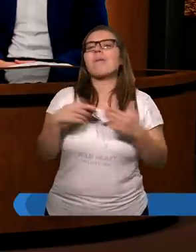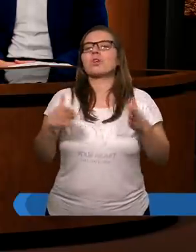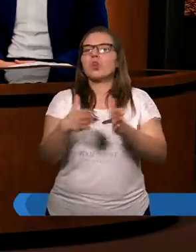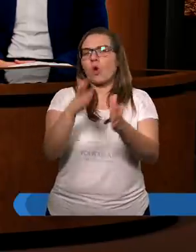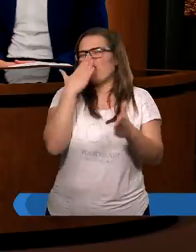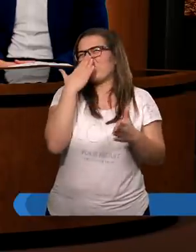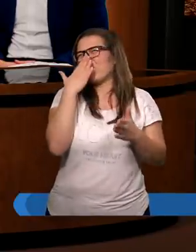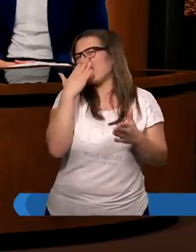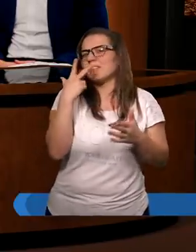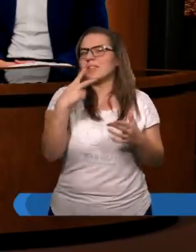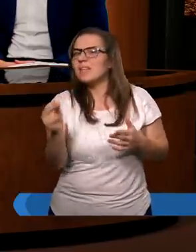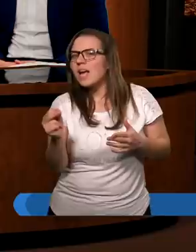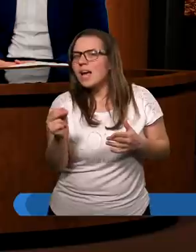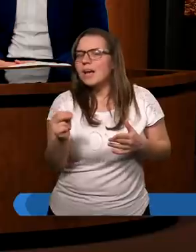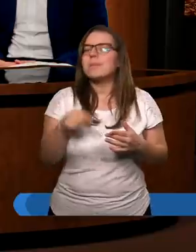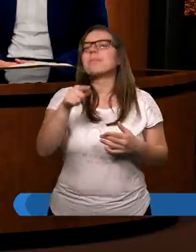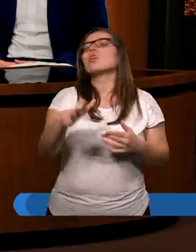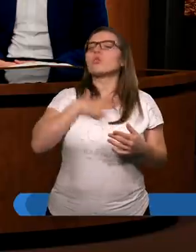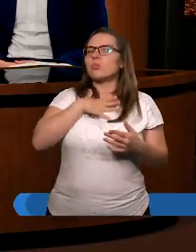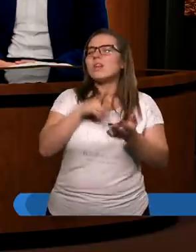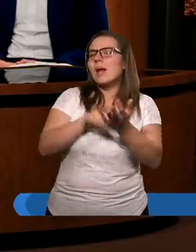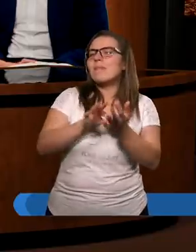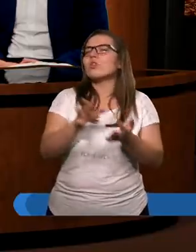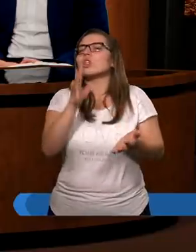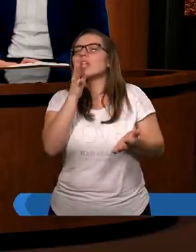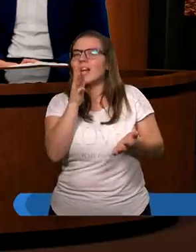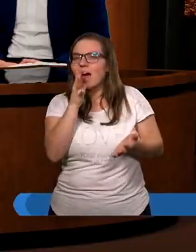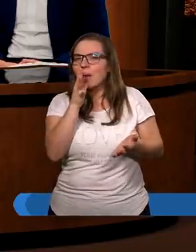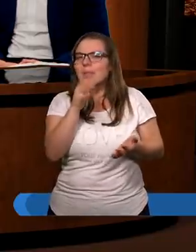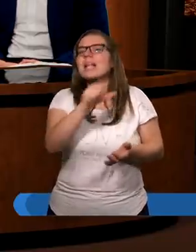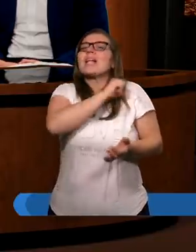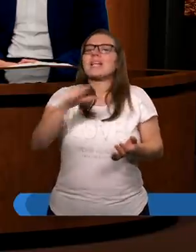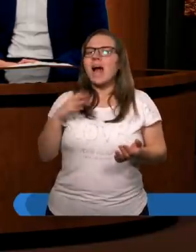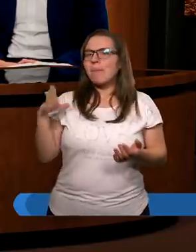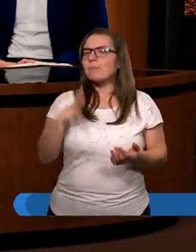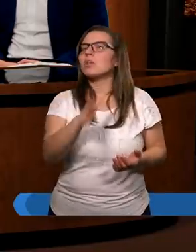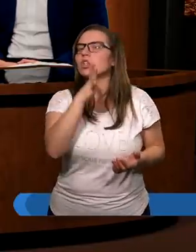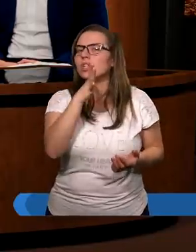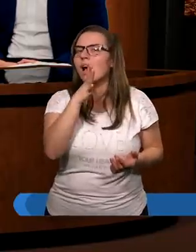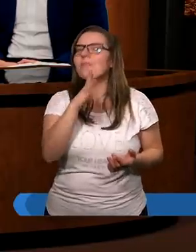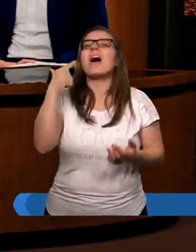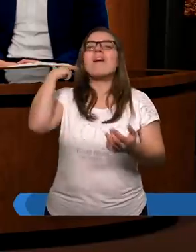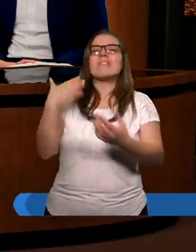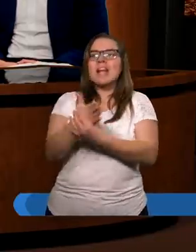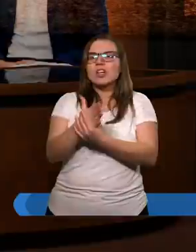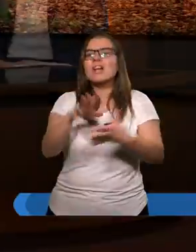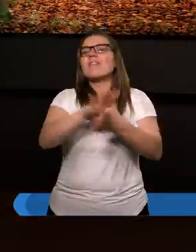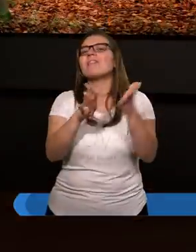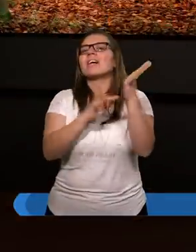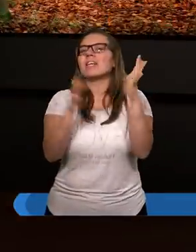Chyba nie. Na pewno czuli się Żydami, dalej byli Żydami, tylko wierzyli w Chrystusa.